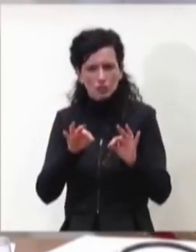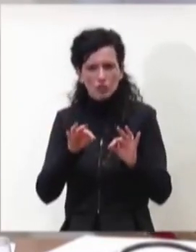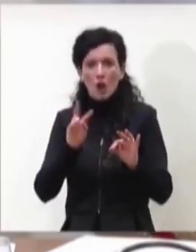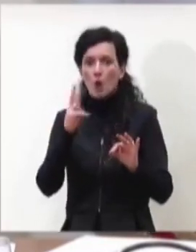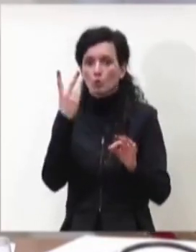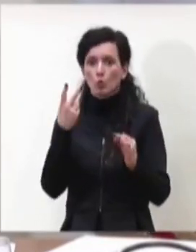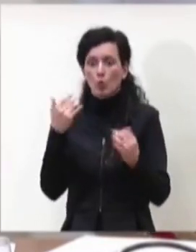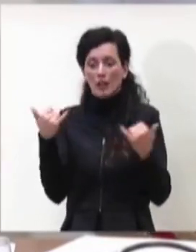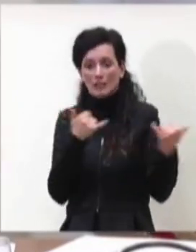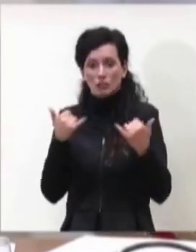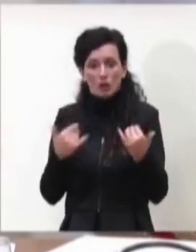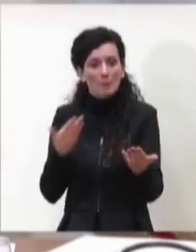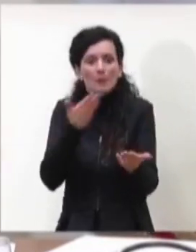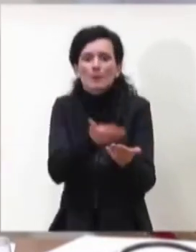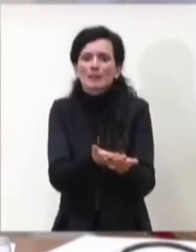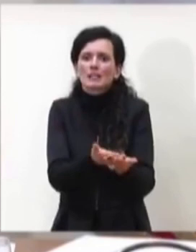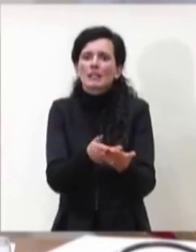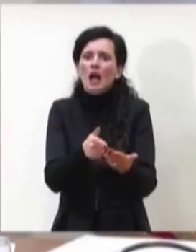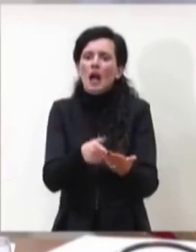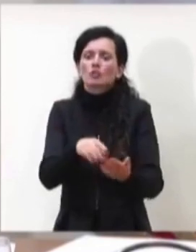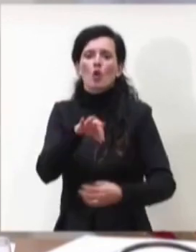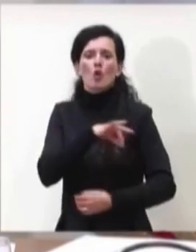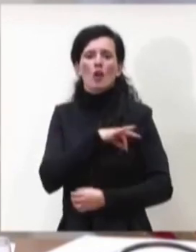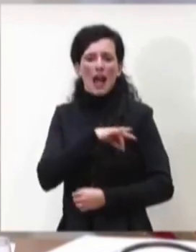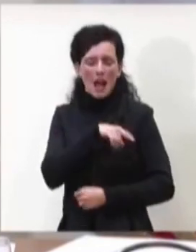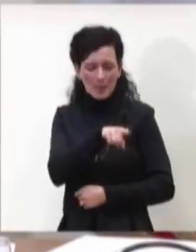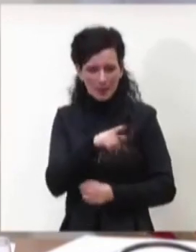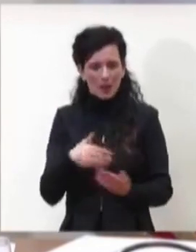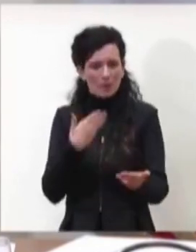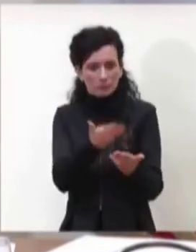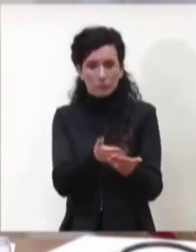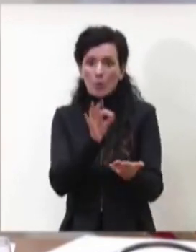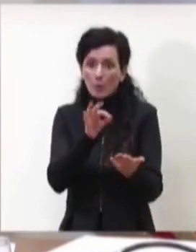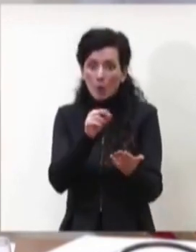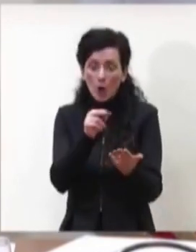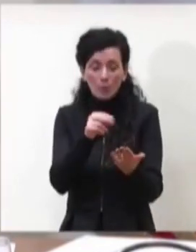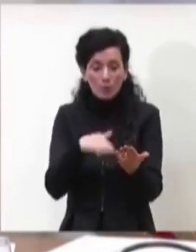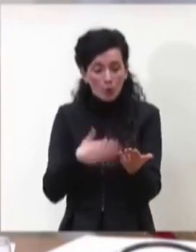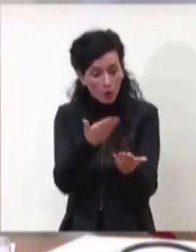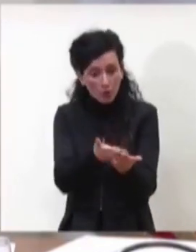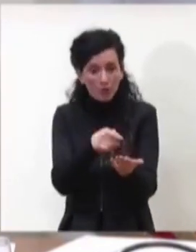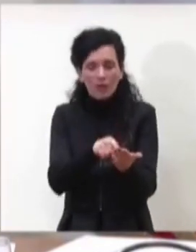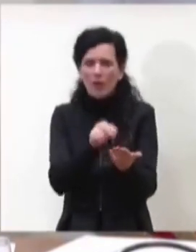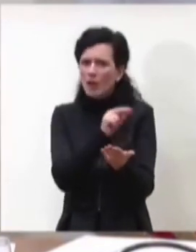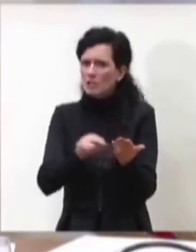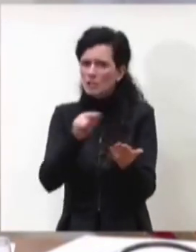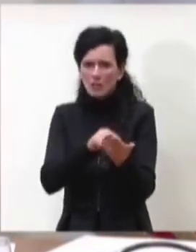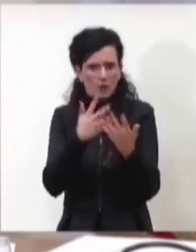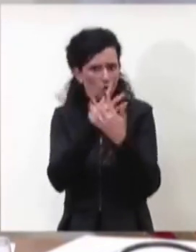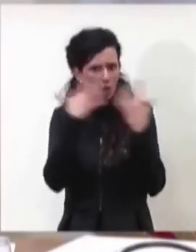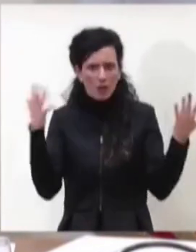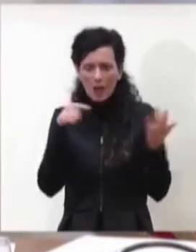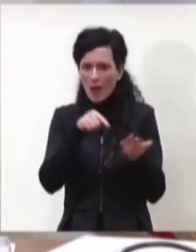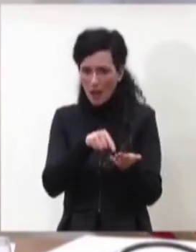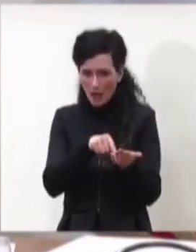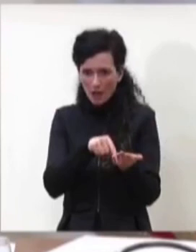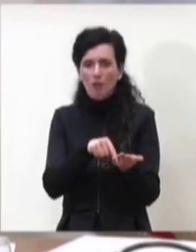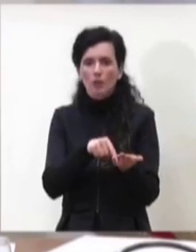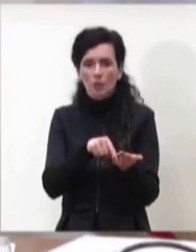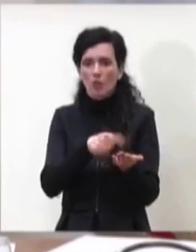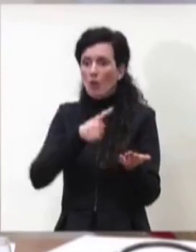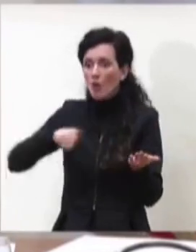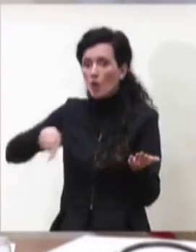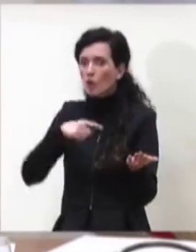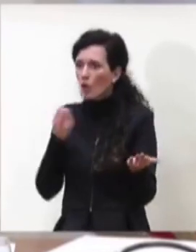Camera già c'è scritto nero su bianco perché non è che ci stiamo inventando